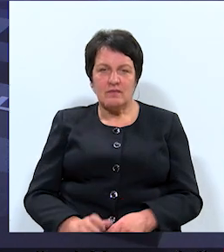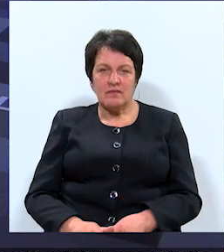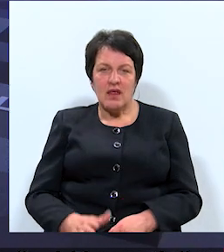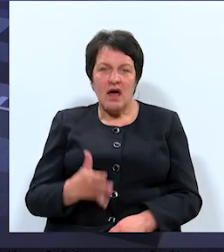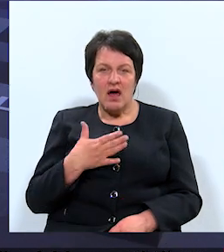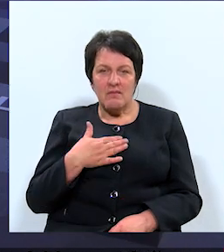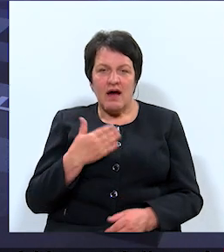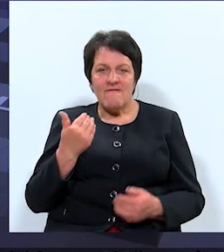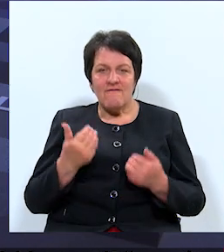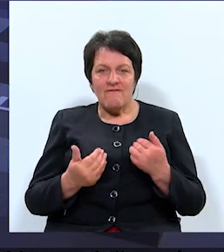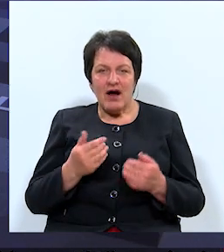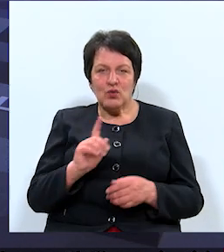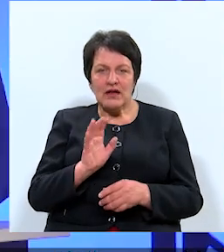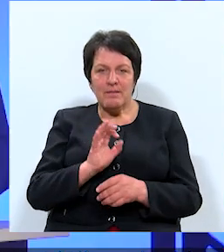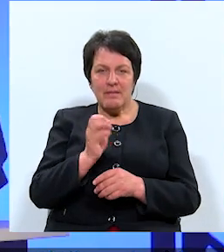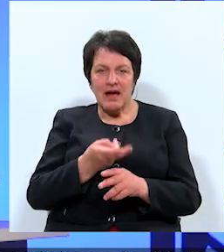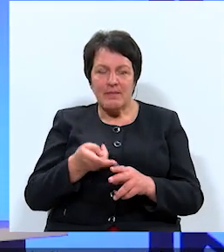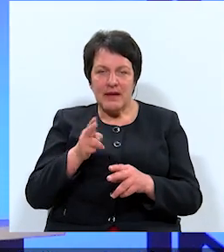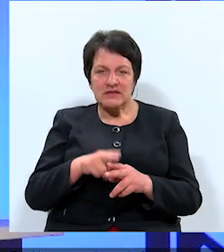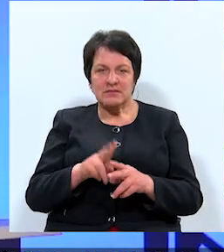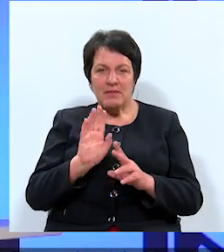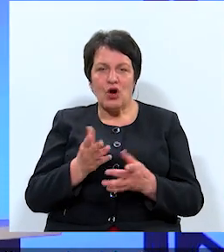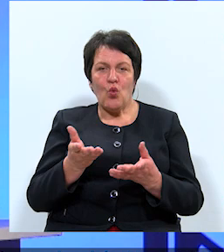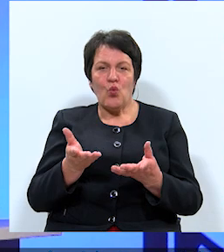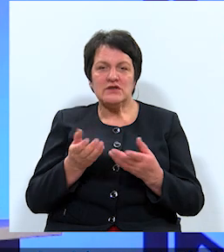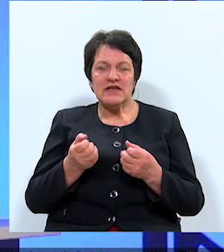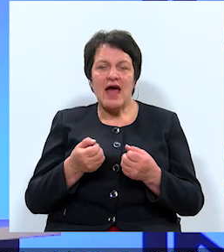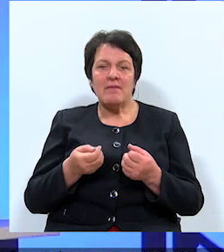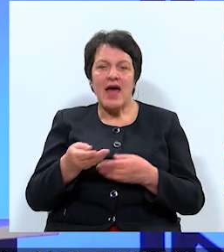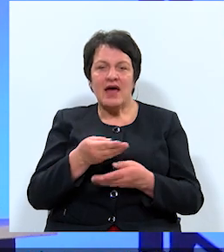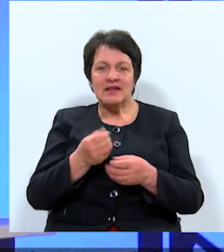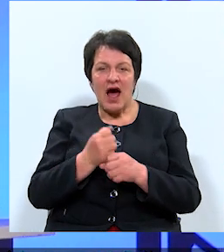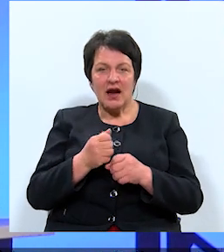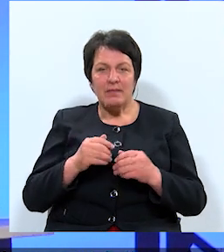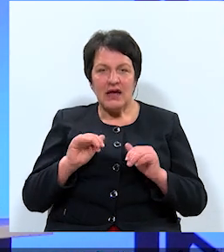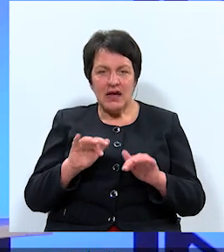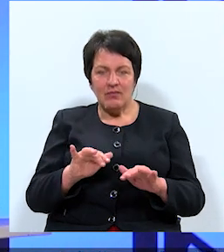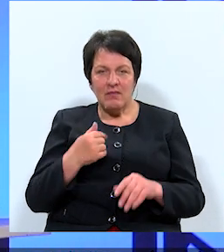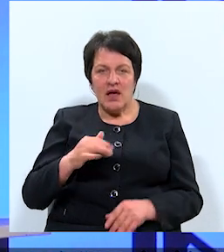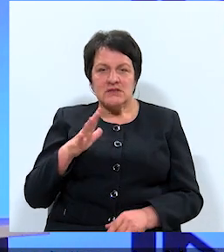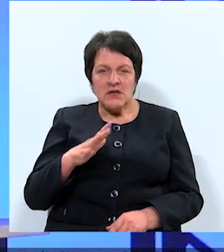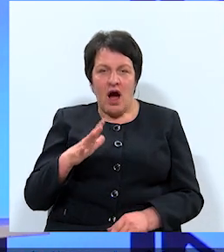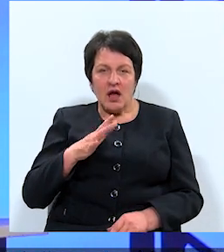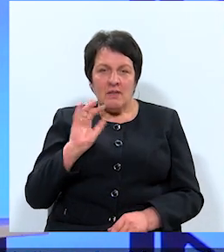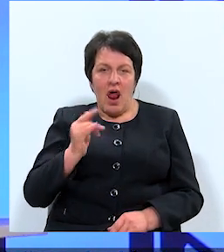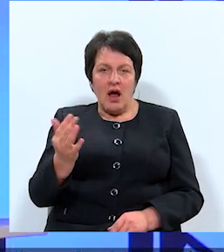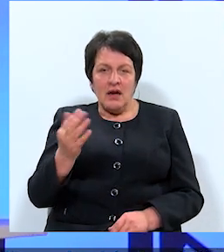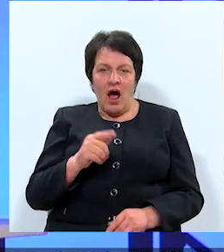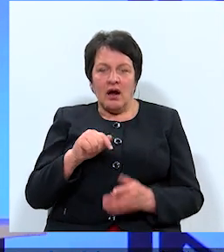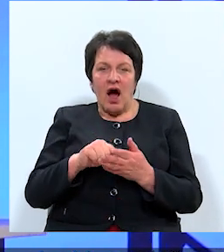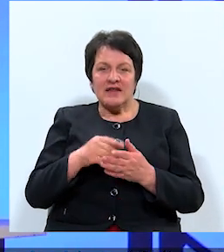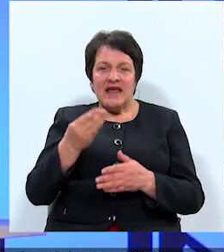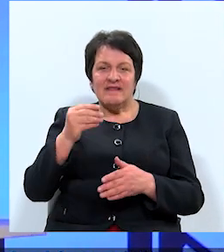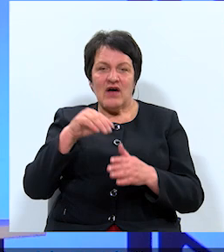varbūt ir piebilstams tieši par uzņēmēju darbību, jo mēs visu laiku gaidām, lai nāk, nezinu, kādi investori, nezinu, no